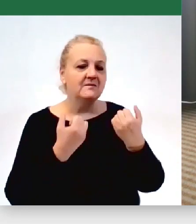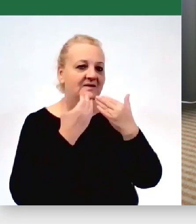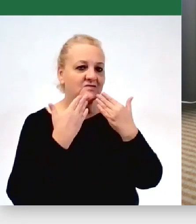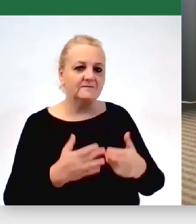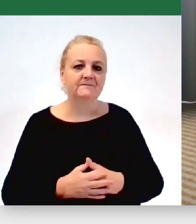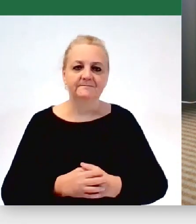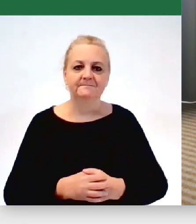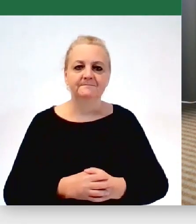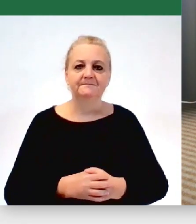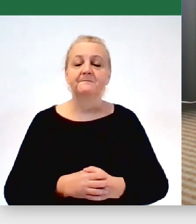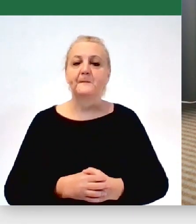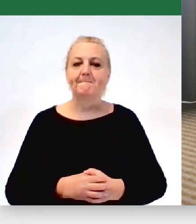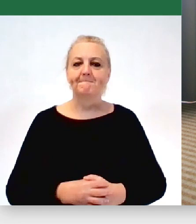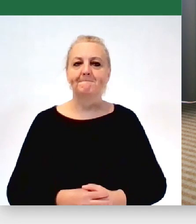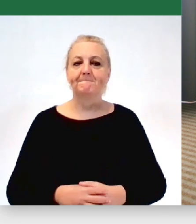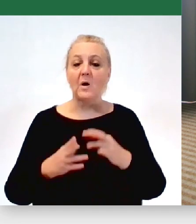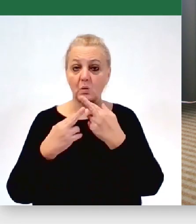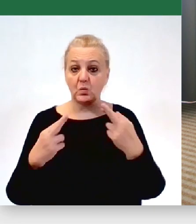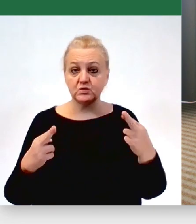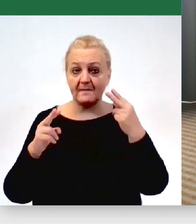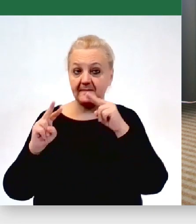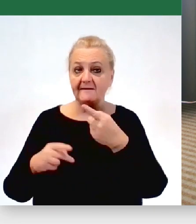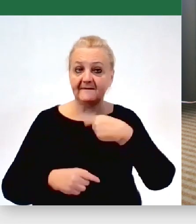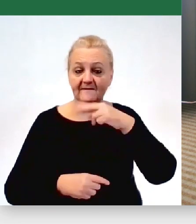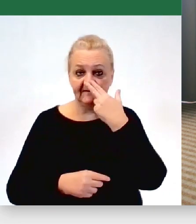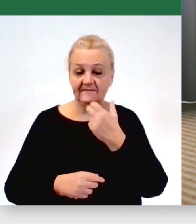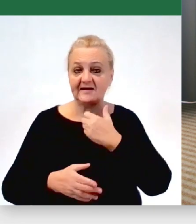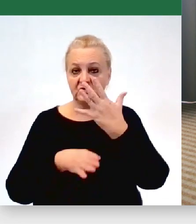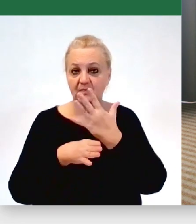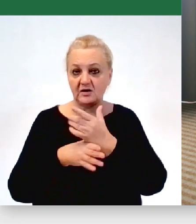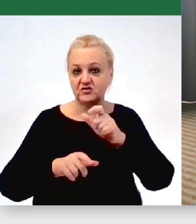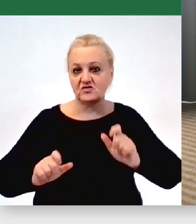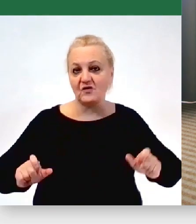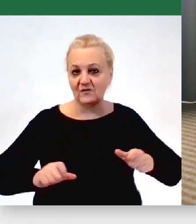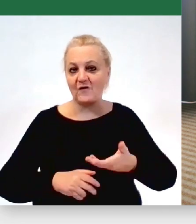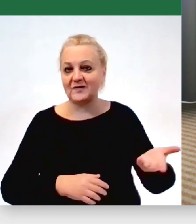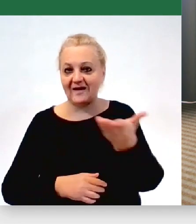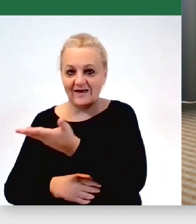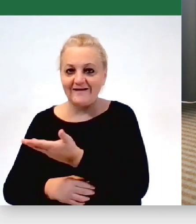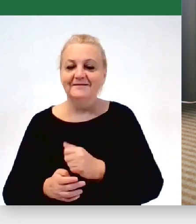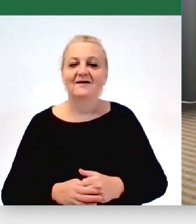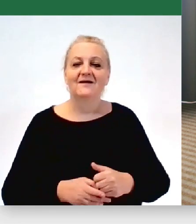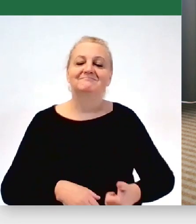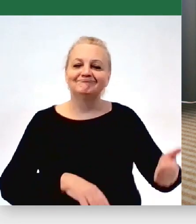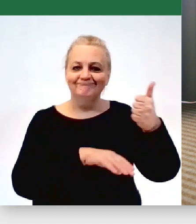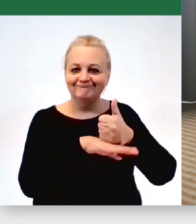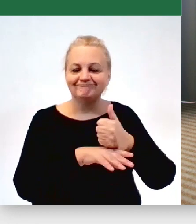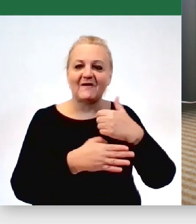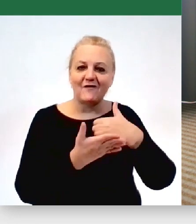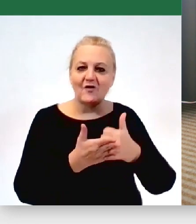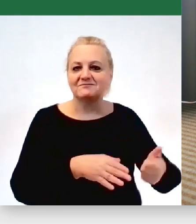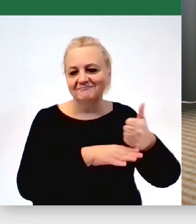różnica perspektyw. Z naszej strony widać 50 foteli, gdzie są wójtowie, wójciny,